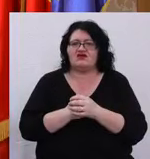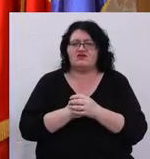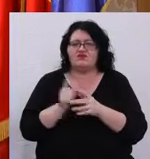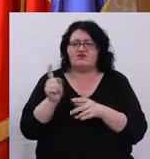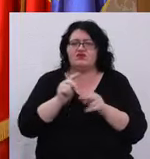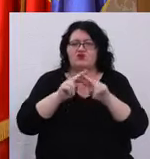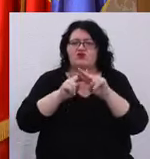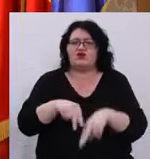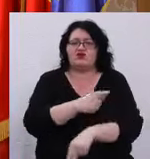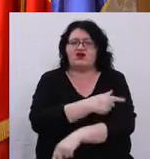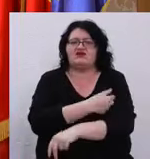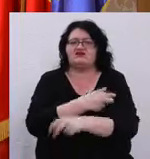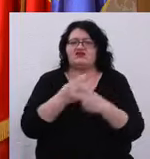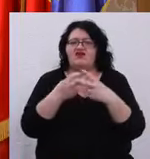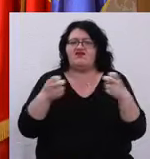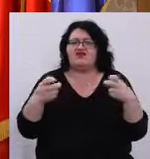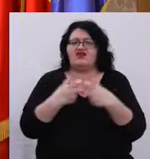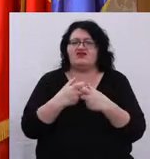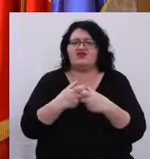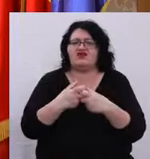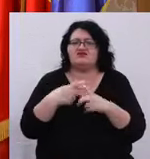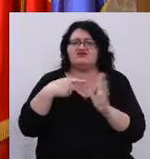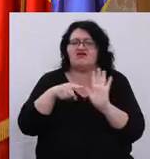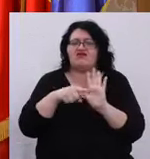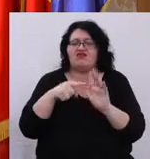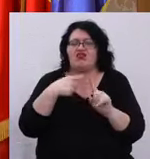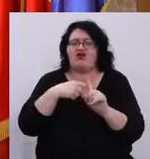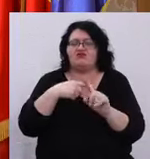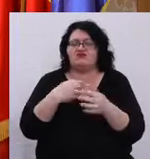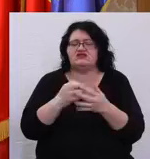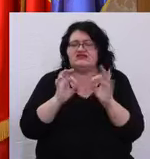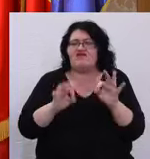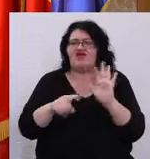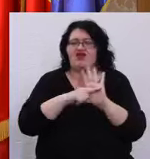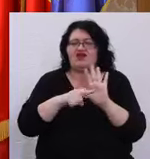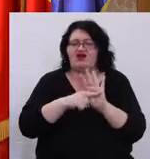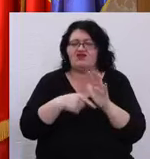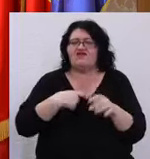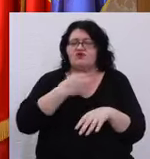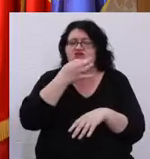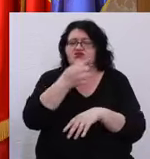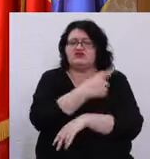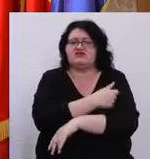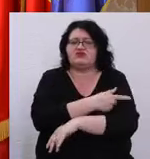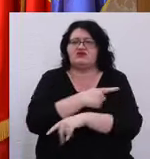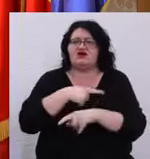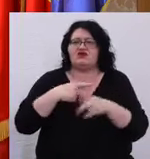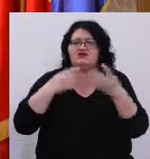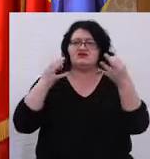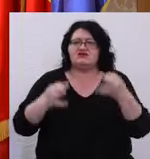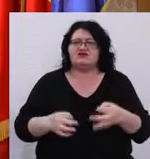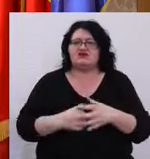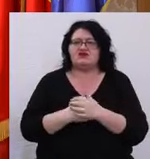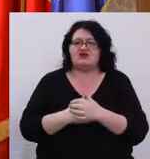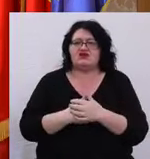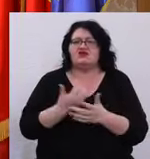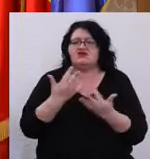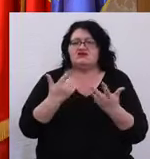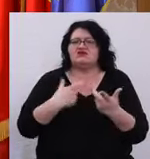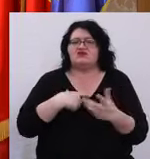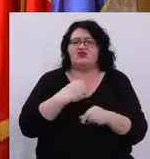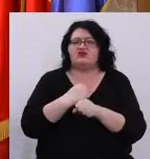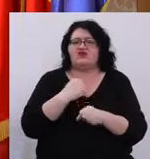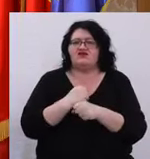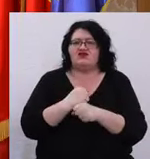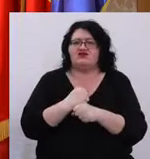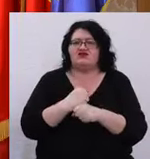se internează fără a avea un test PCR negativ. Deci, din acest punct de vedere, pot spune că spitalul este sigur. Sigur atât cât se poate ținând